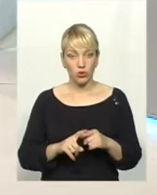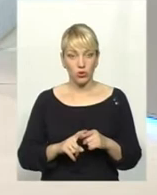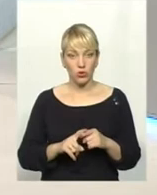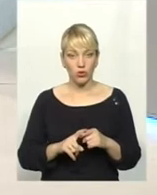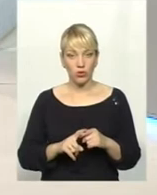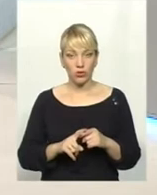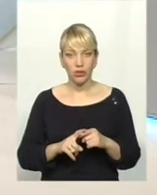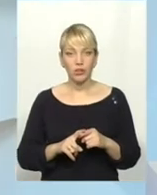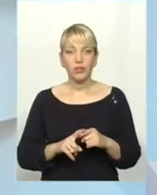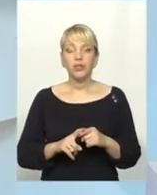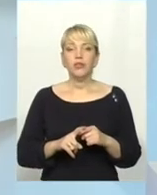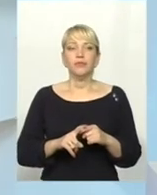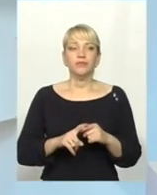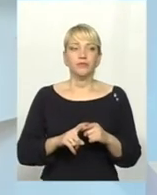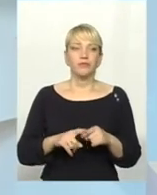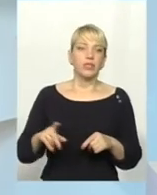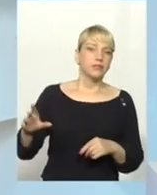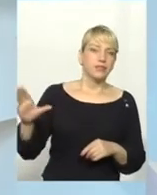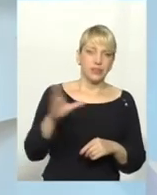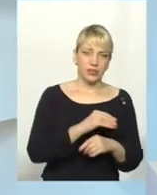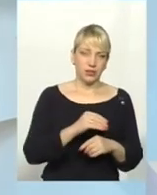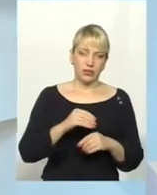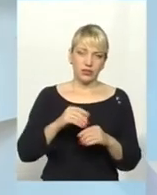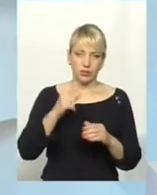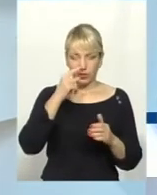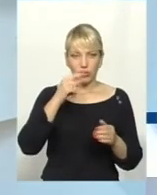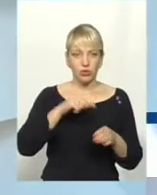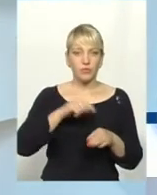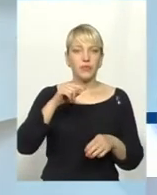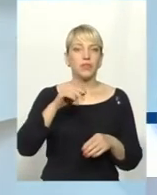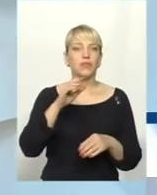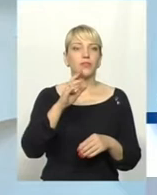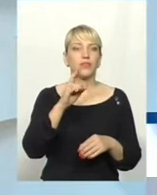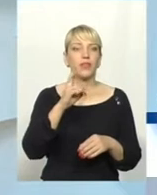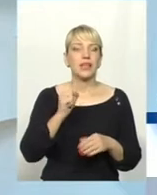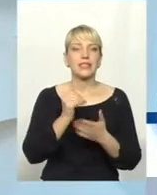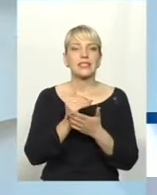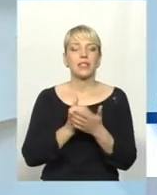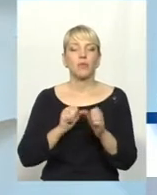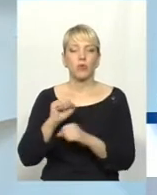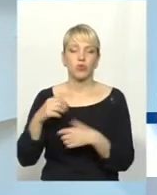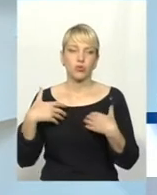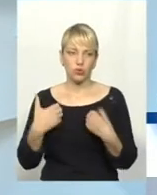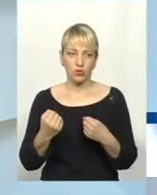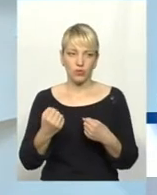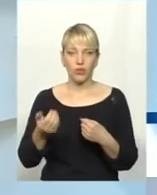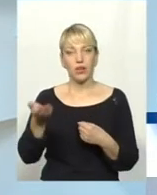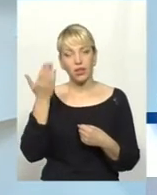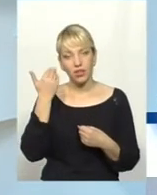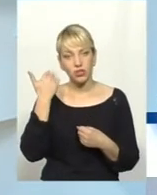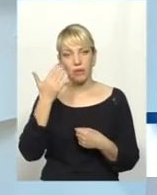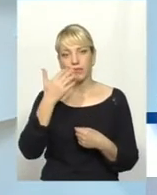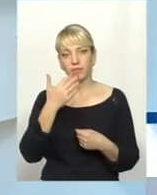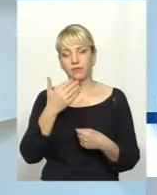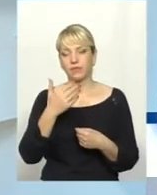на всю систему охорони здоров'я. Система охорони здоров'я у нас влаштована була багато-багато років назад